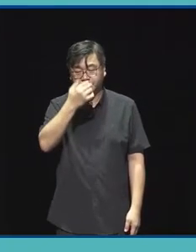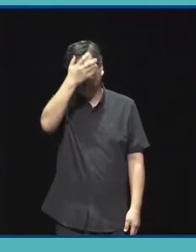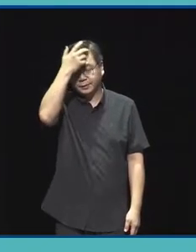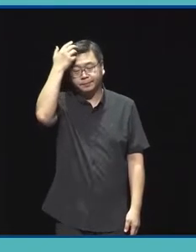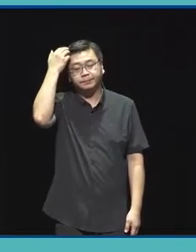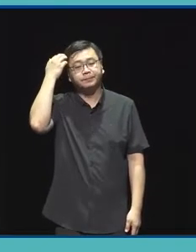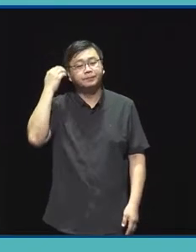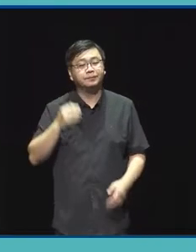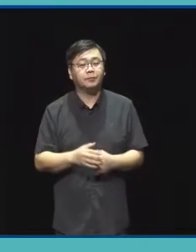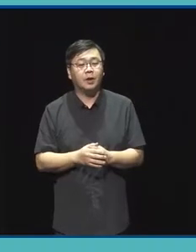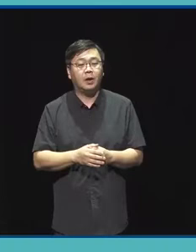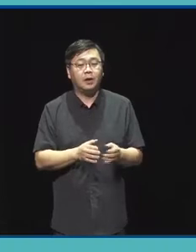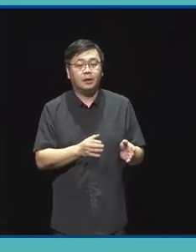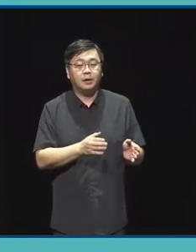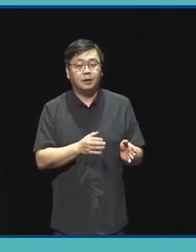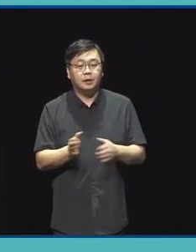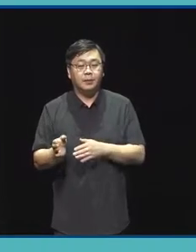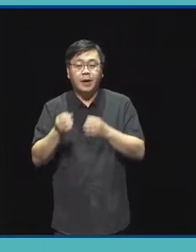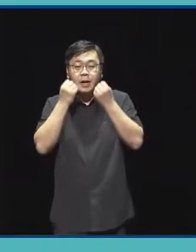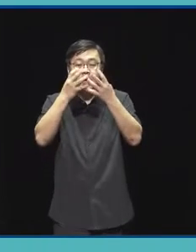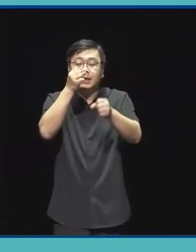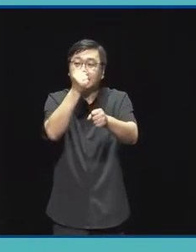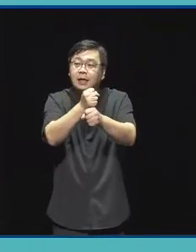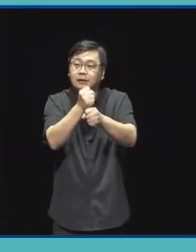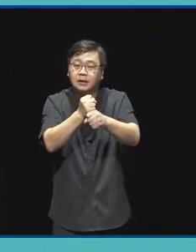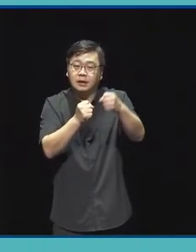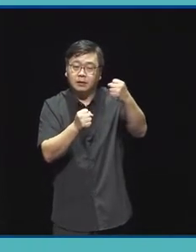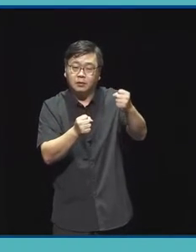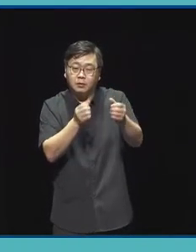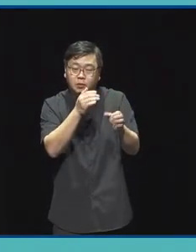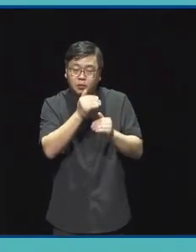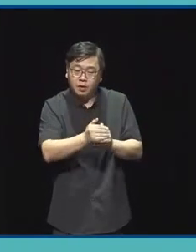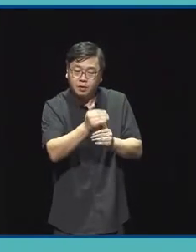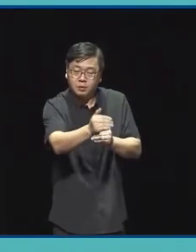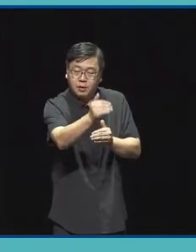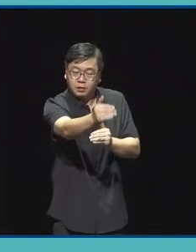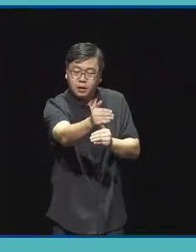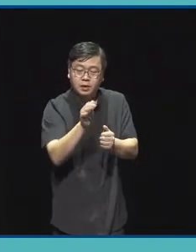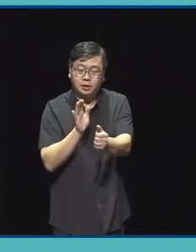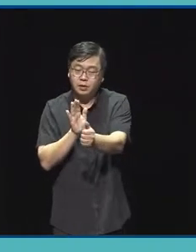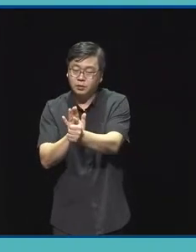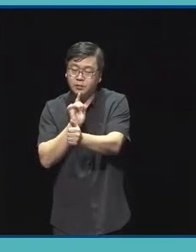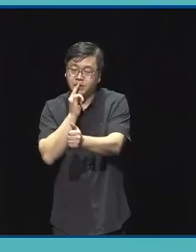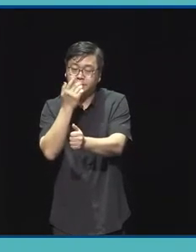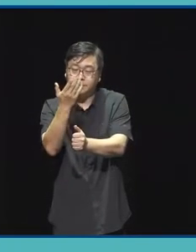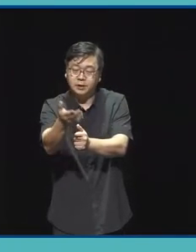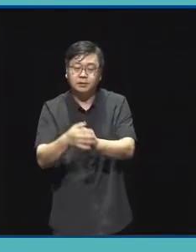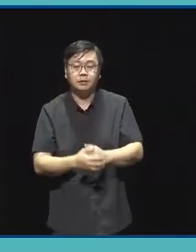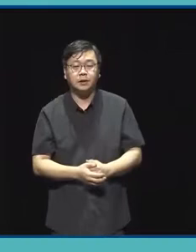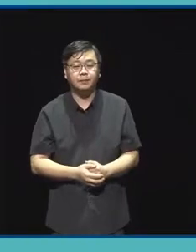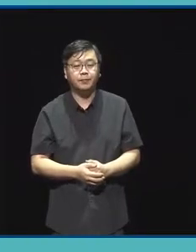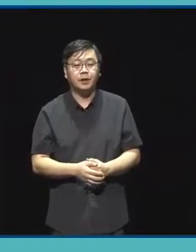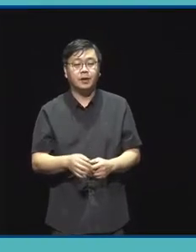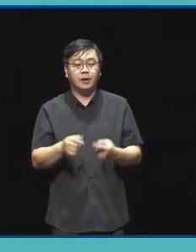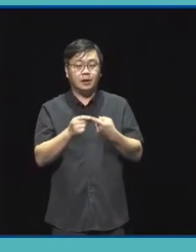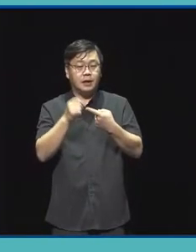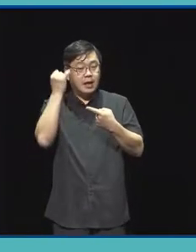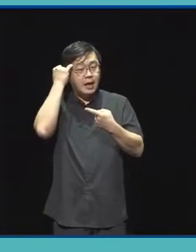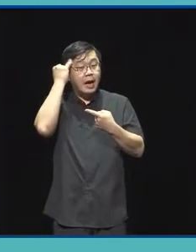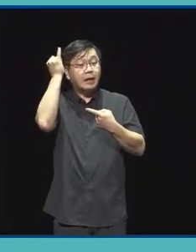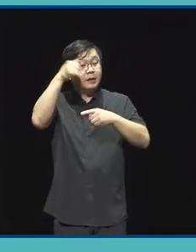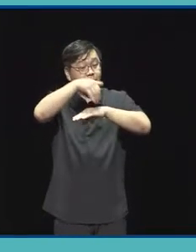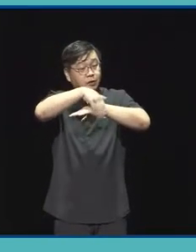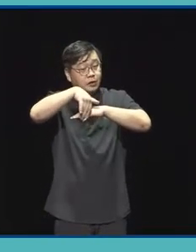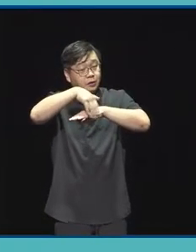다음은 새해 단계에 걸친 창작 단계별 지원에 대한 안내를 드립니다 먼저 유형 1 아이디어 기획 구현 사업인데요